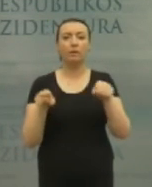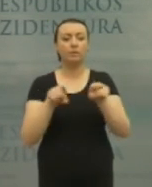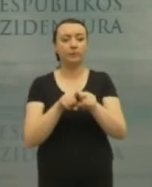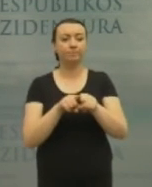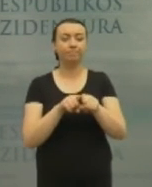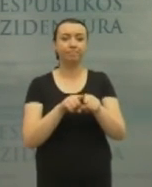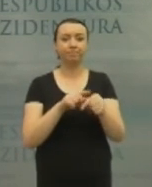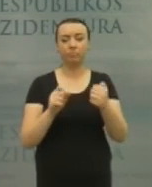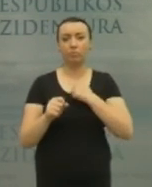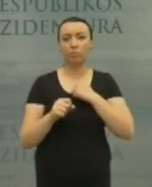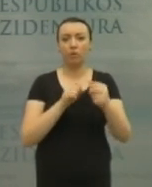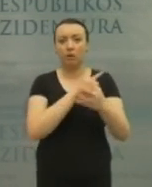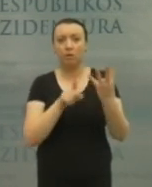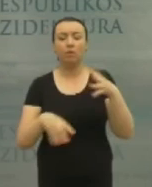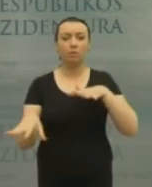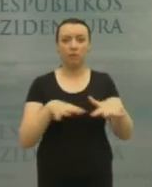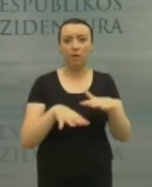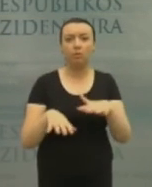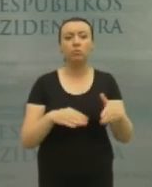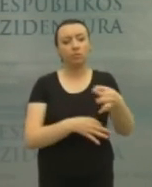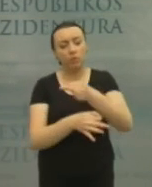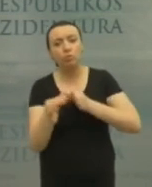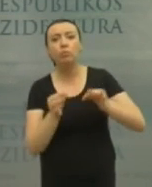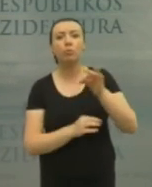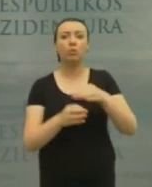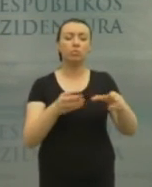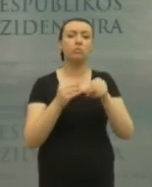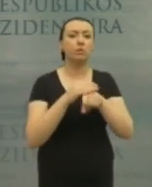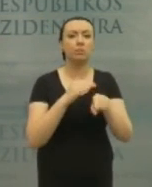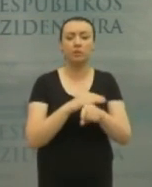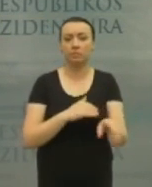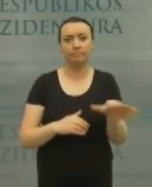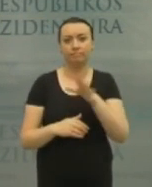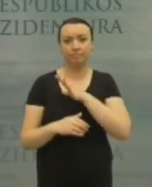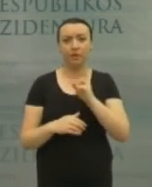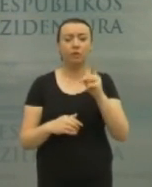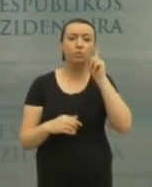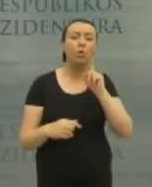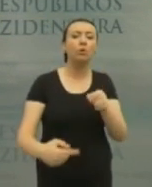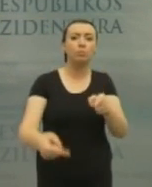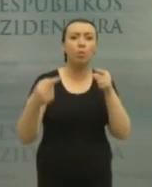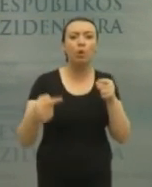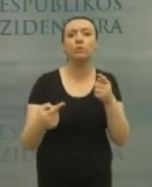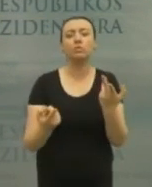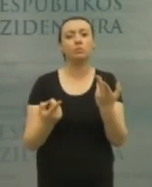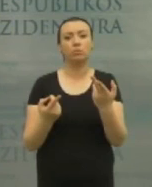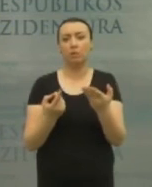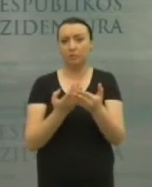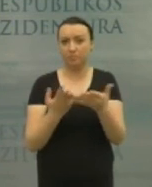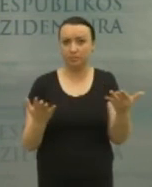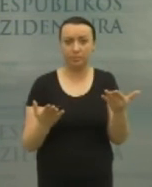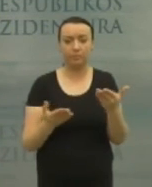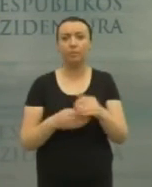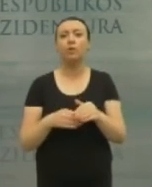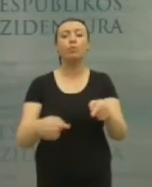diskusijom su žmonėjom, kurie nori protestuoti necivilizuotais